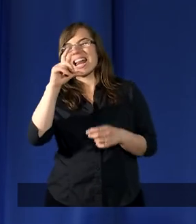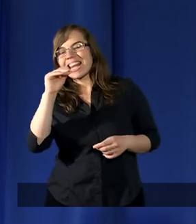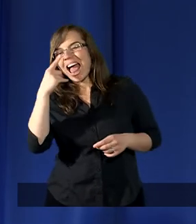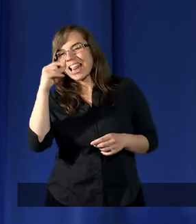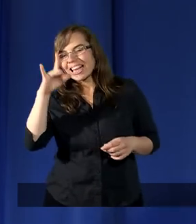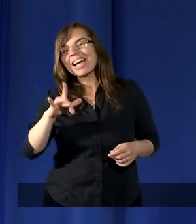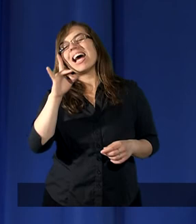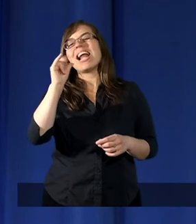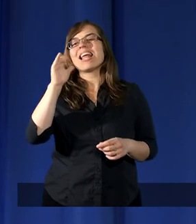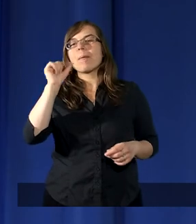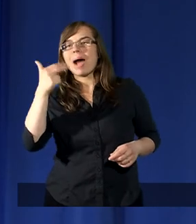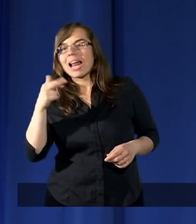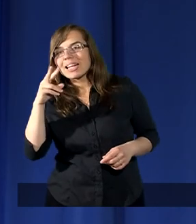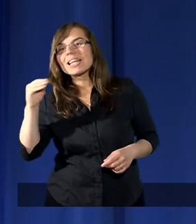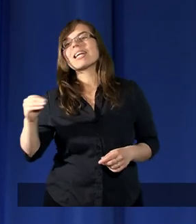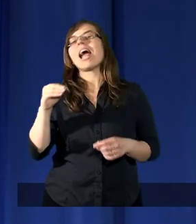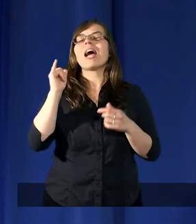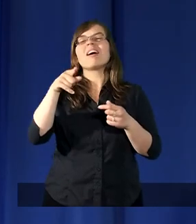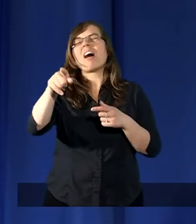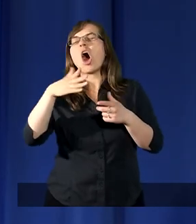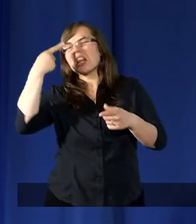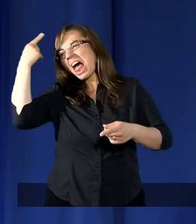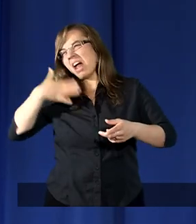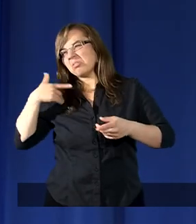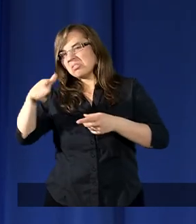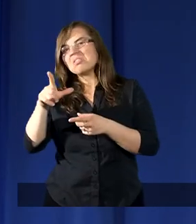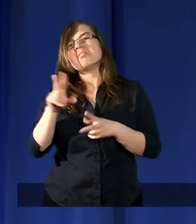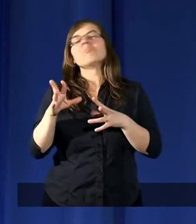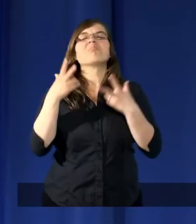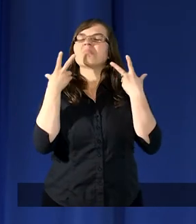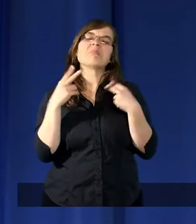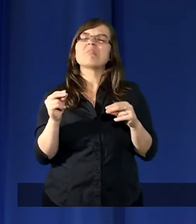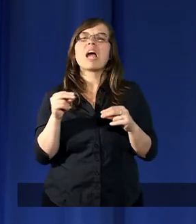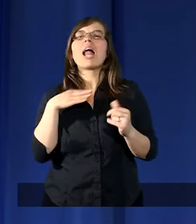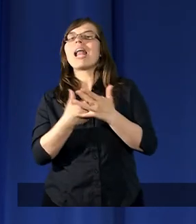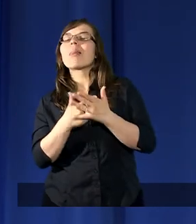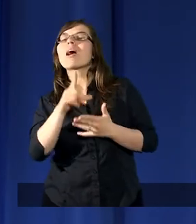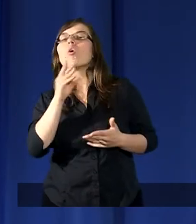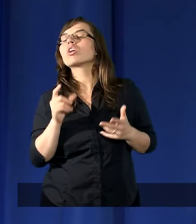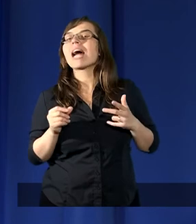libańskie, ale on już wtedy nie tęsknił za nimi, dlatego, że